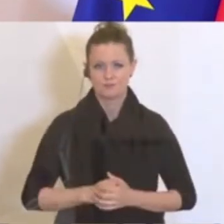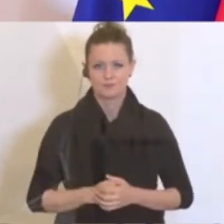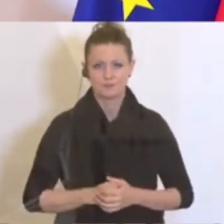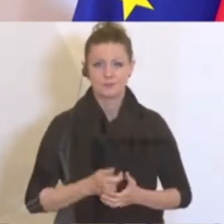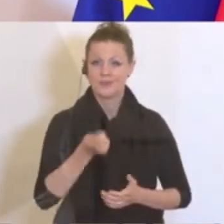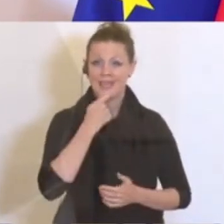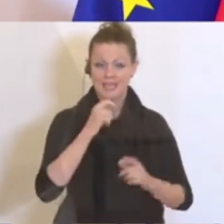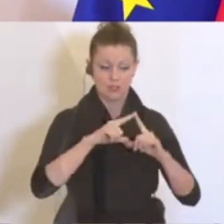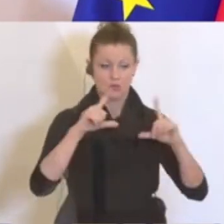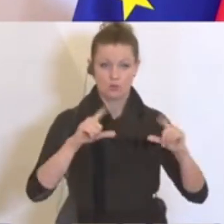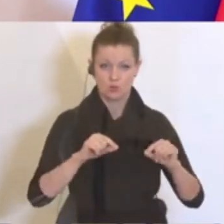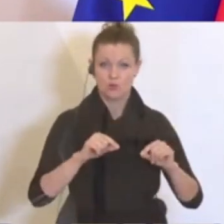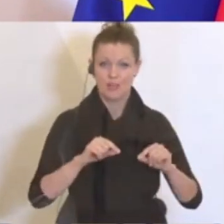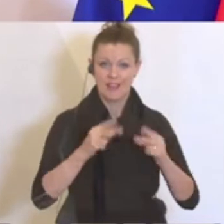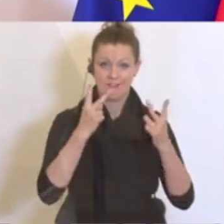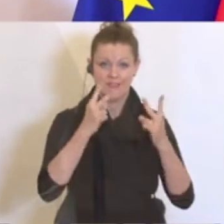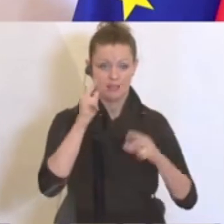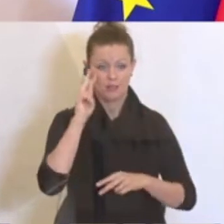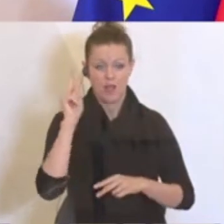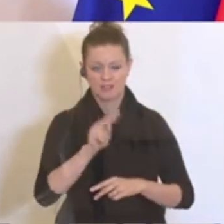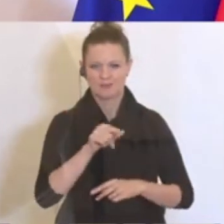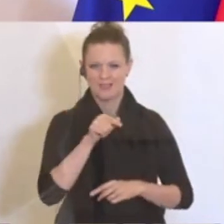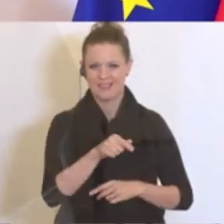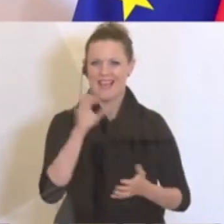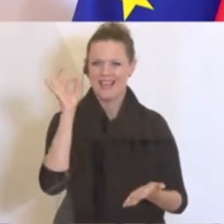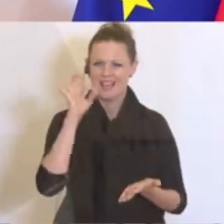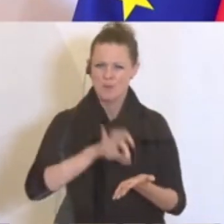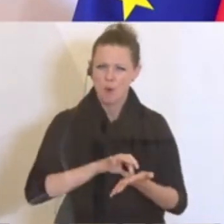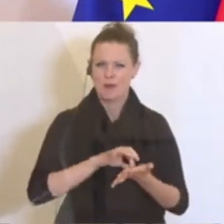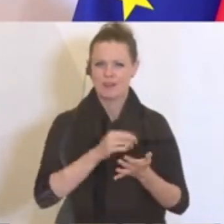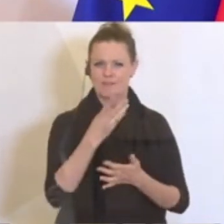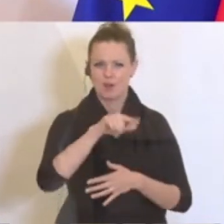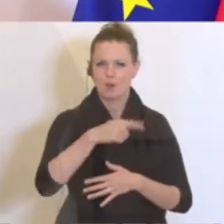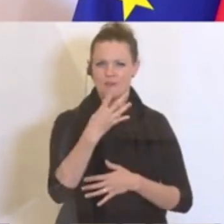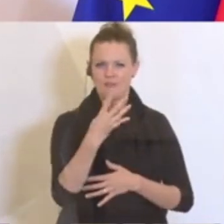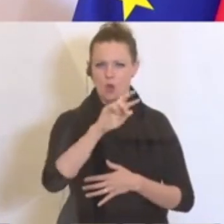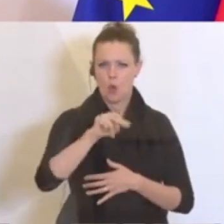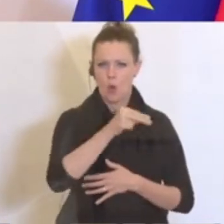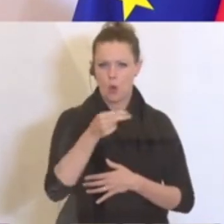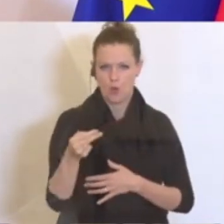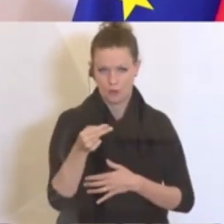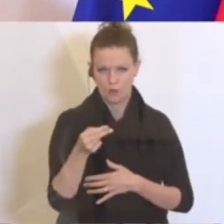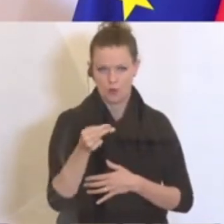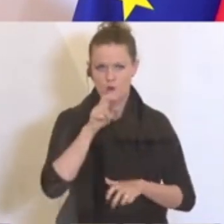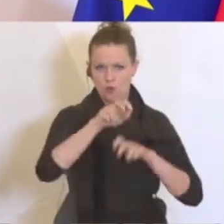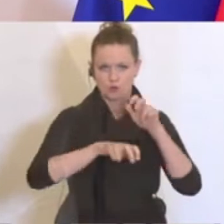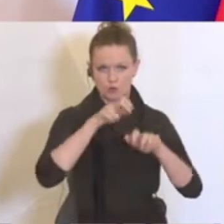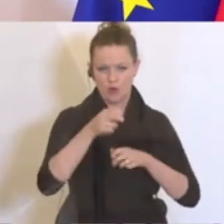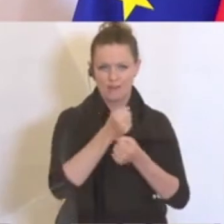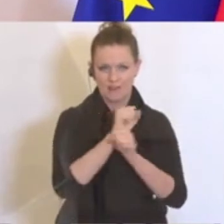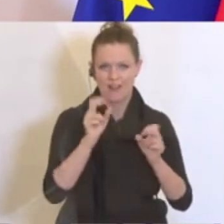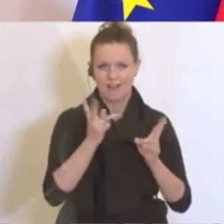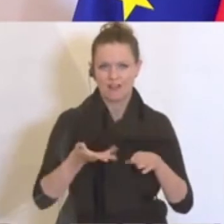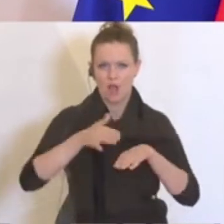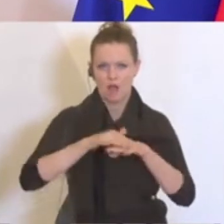Essensgutscheine, ein wesentlicher Aspekt, die sind derzeit bei 4,4 Euro steuerfrei und können auf